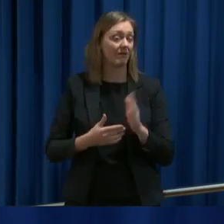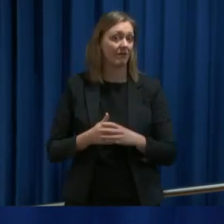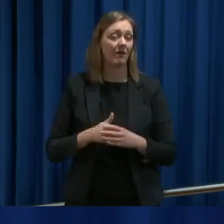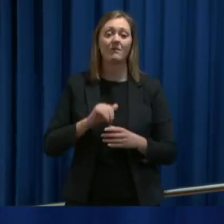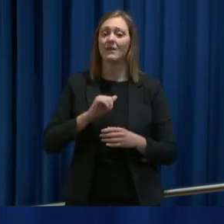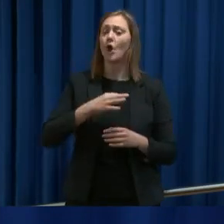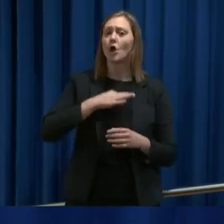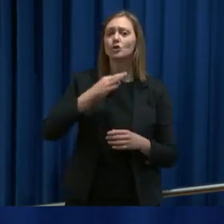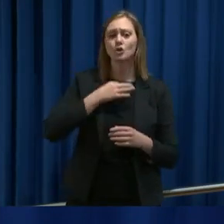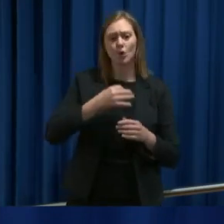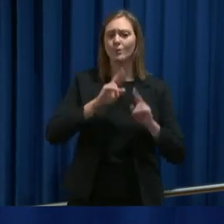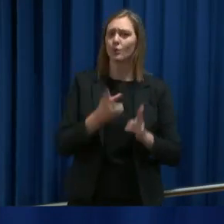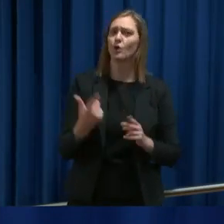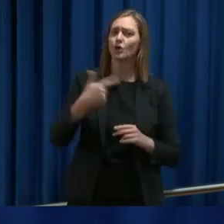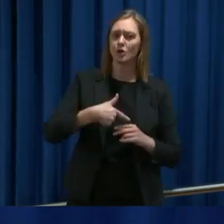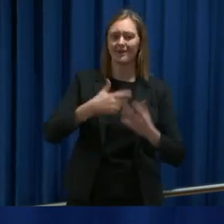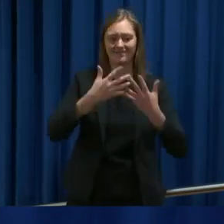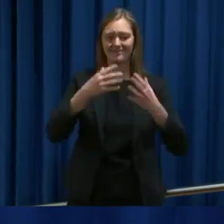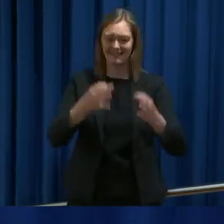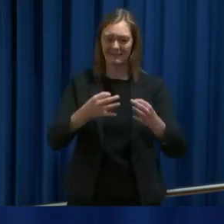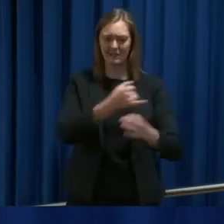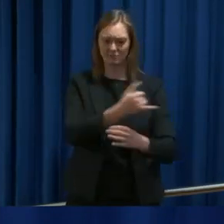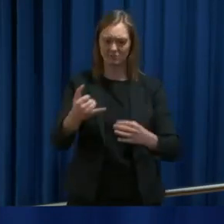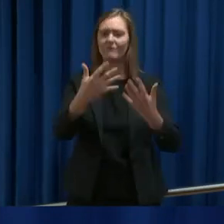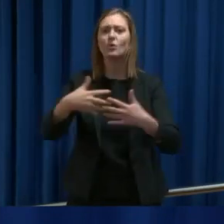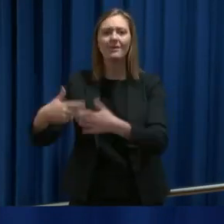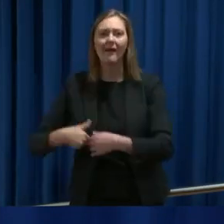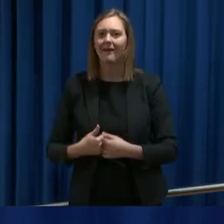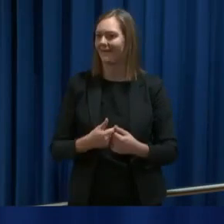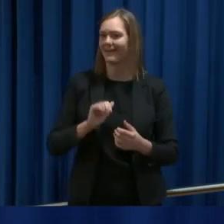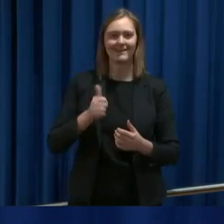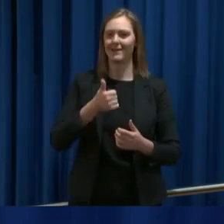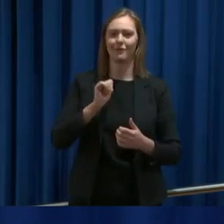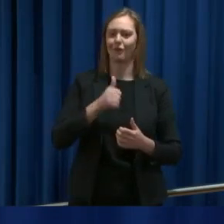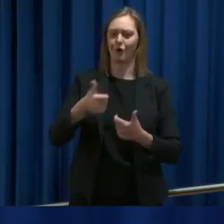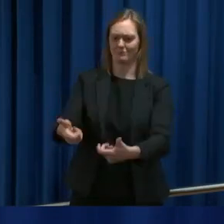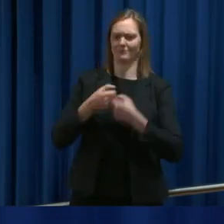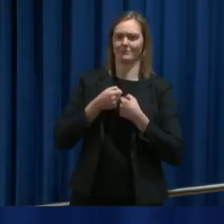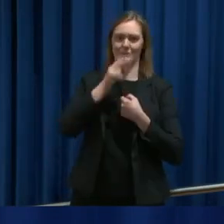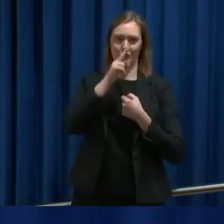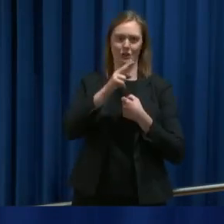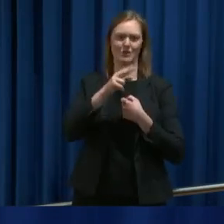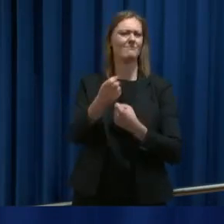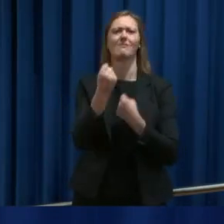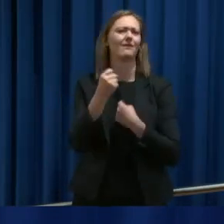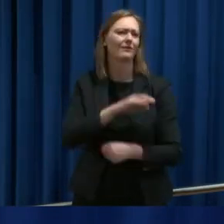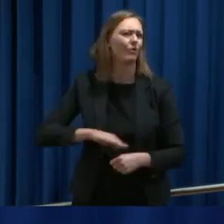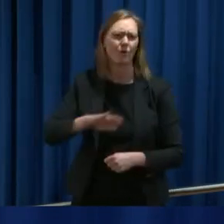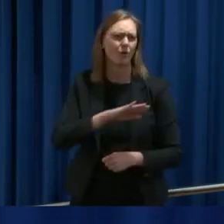er for å gjøre ting, for å få ting til å fungere. Det er ikke for å tilta oss nye områder eller nye